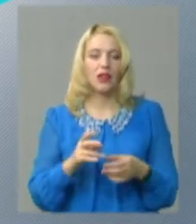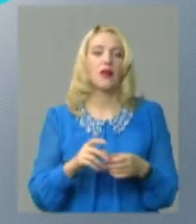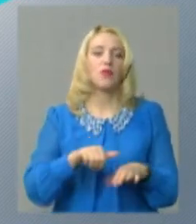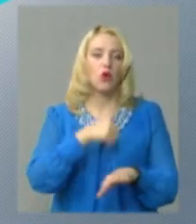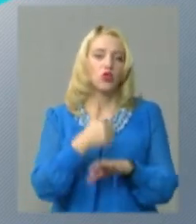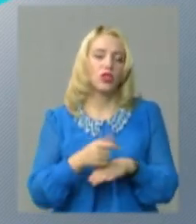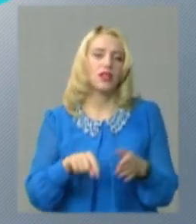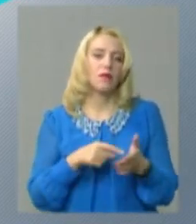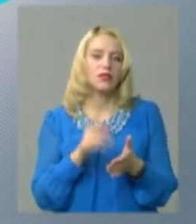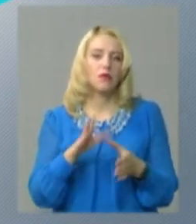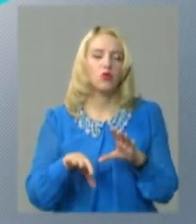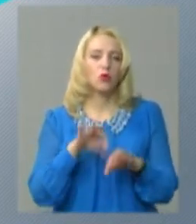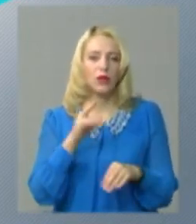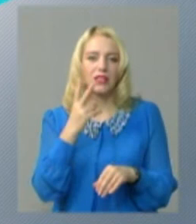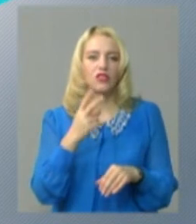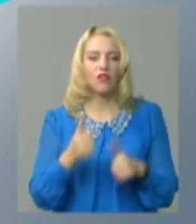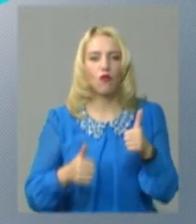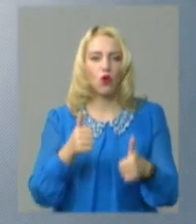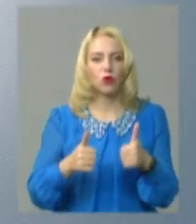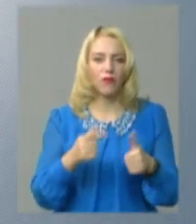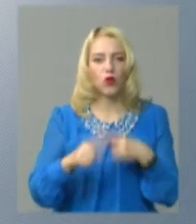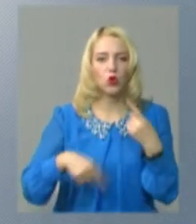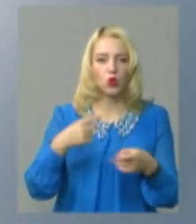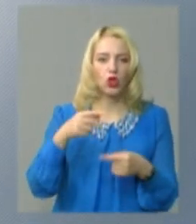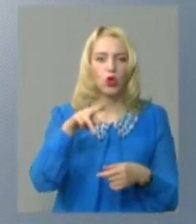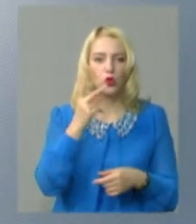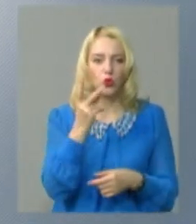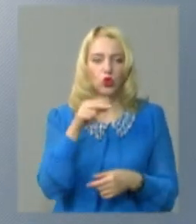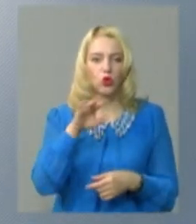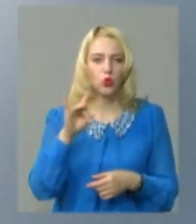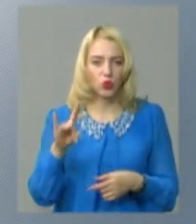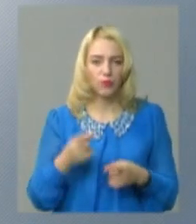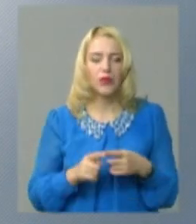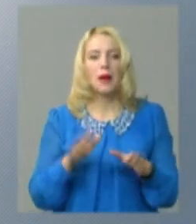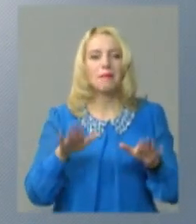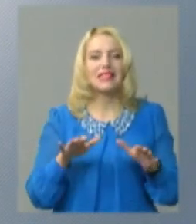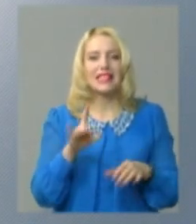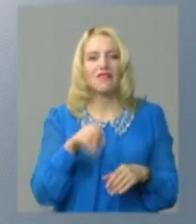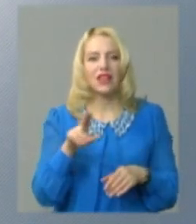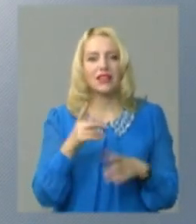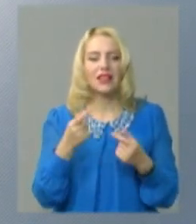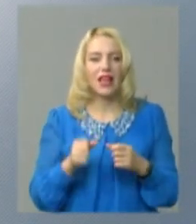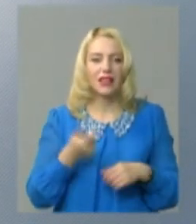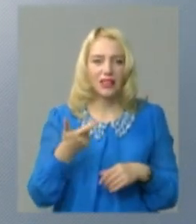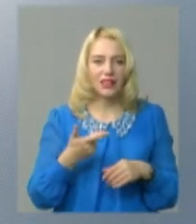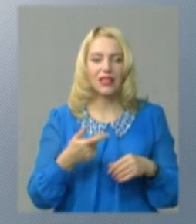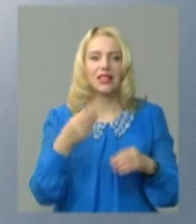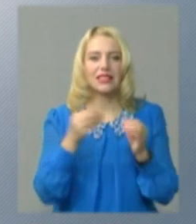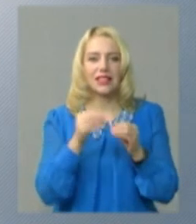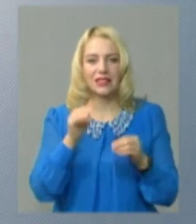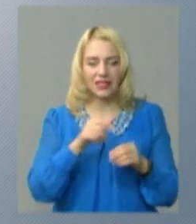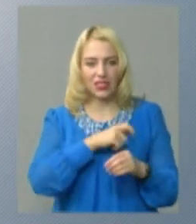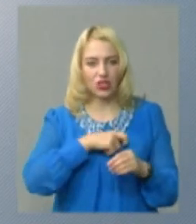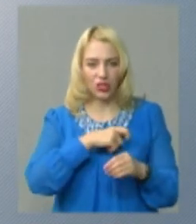очільника міста обиратимуть з двох фаворитів у другому турі. До місцевих рад, кількість виборців менше 10 тисяч депутатів,